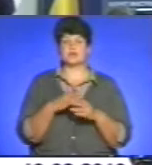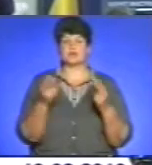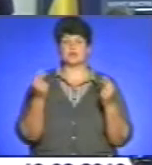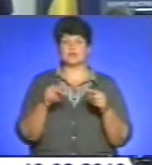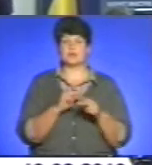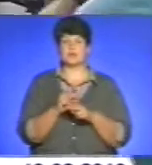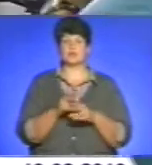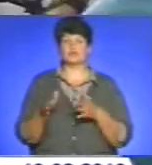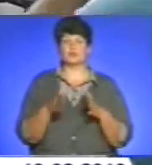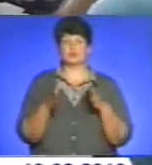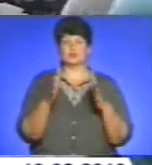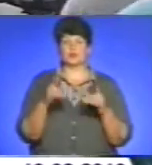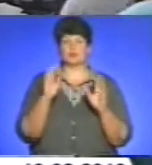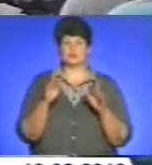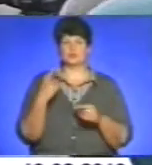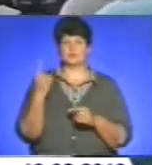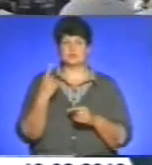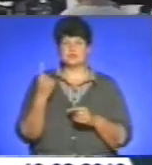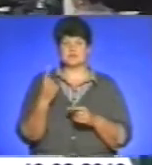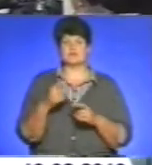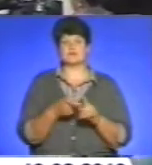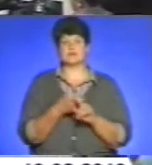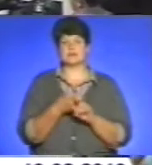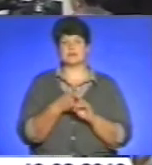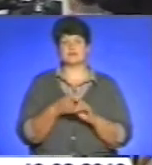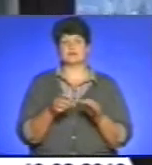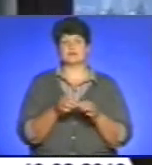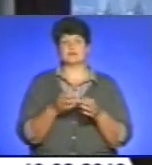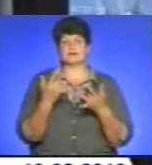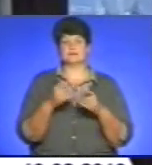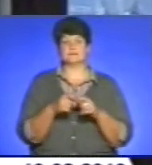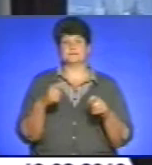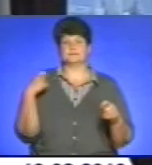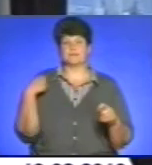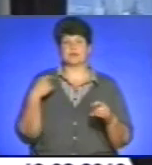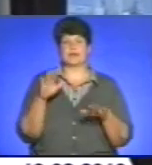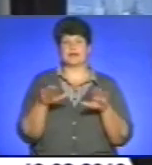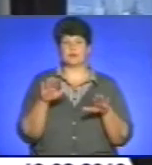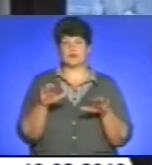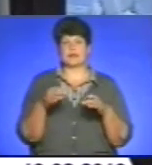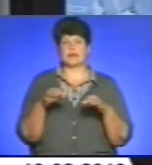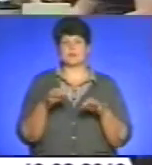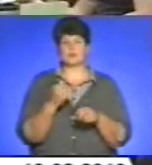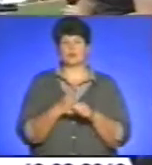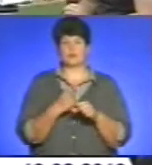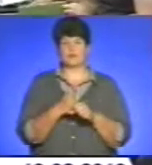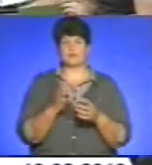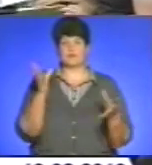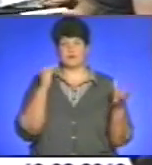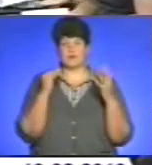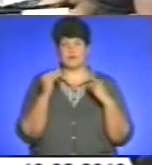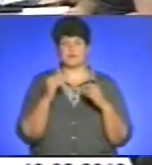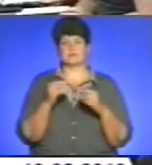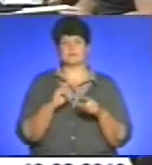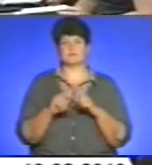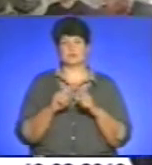автомобільних доріг в областях будуть залежно від протяжності мережі автошляхів, їхньої категорійності і транспортної роботи за рахуванням інтенсивності